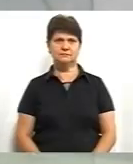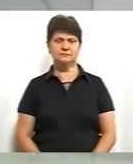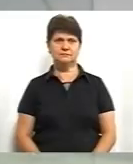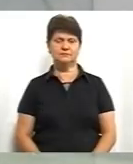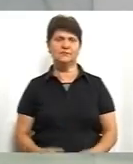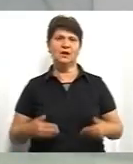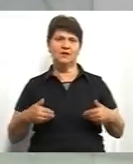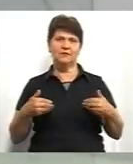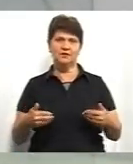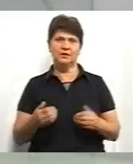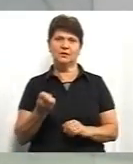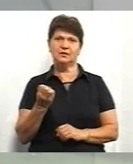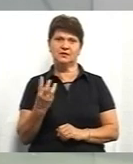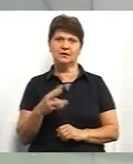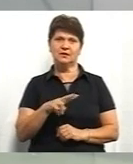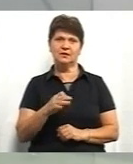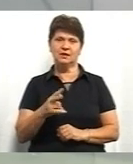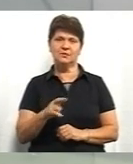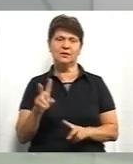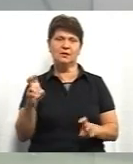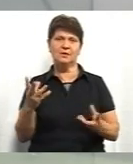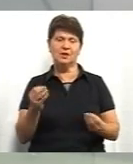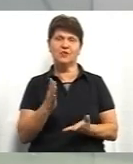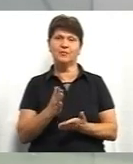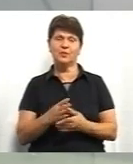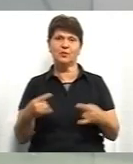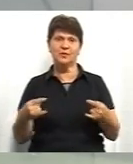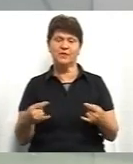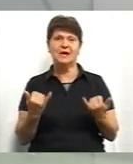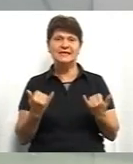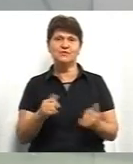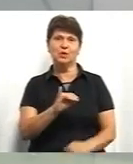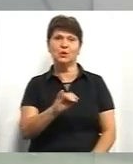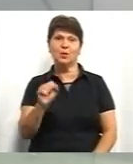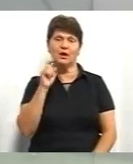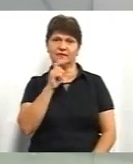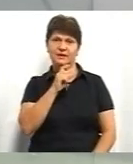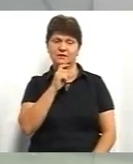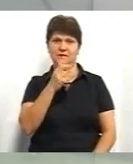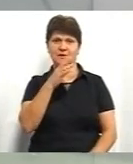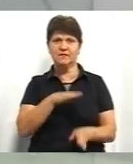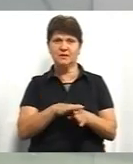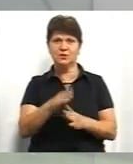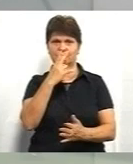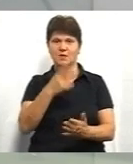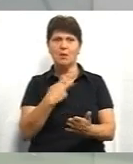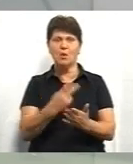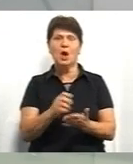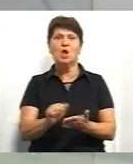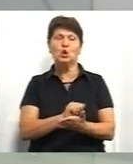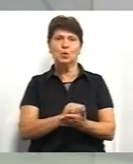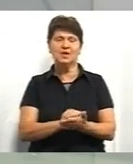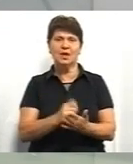Вітаю, 13 липня, тема дня в прямому ефірі. Сьогодні в етері ЮА Вінниця відбувся показ документального фільму